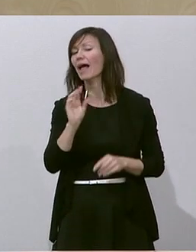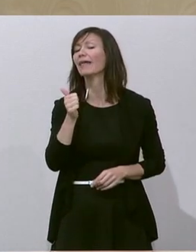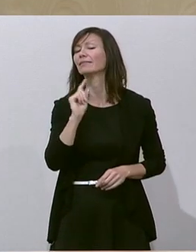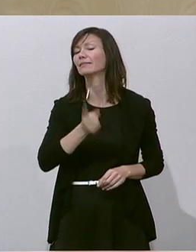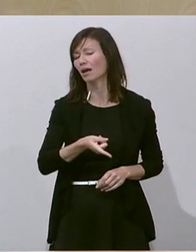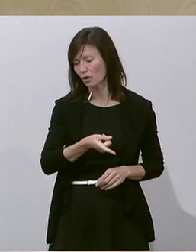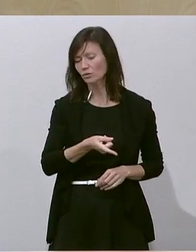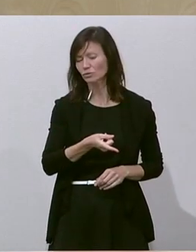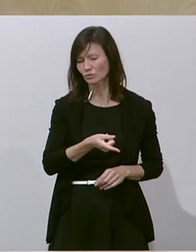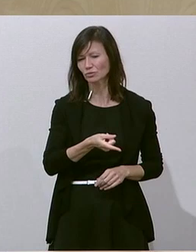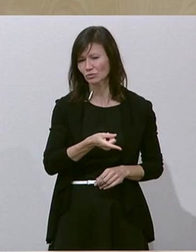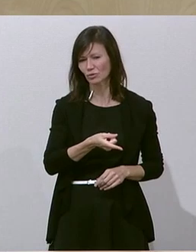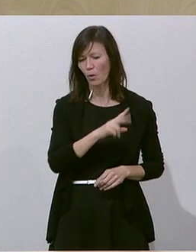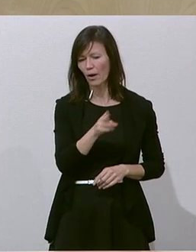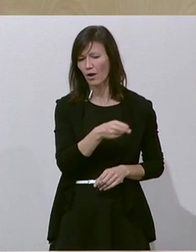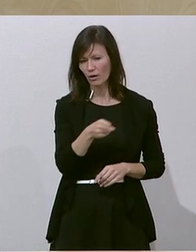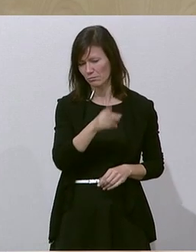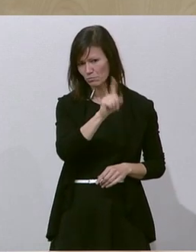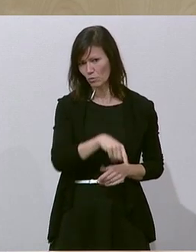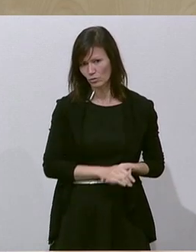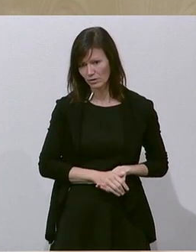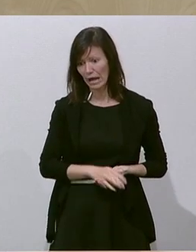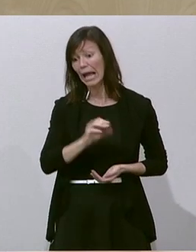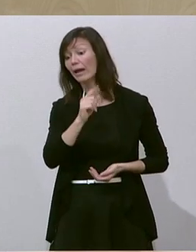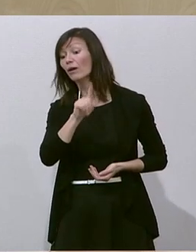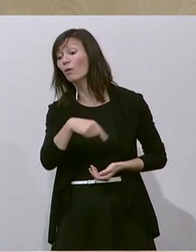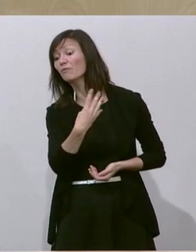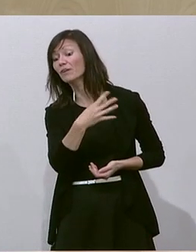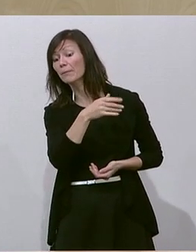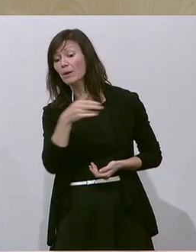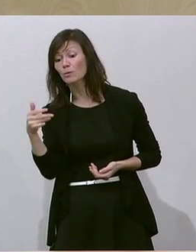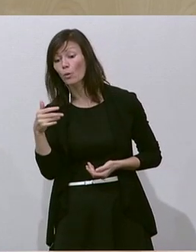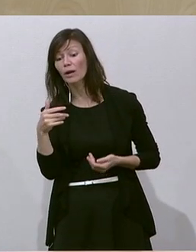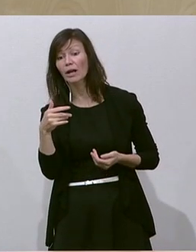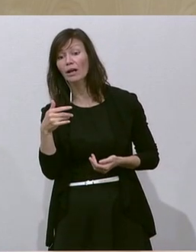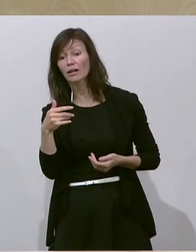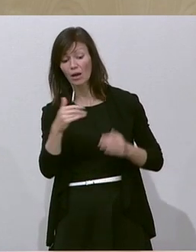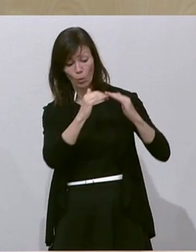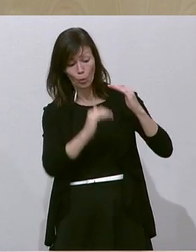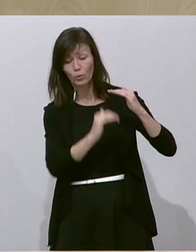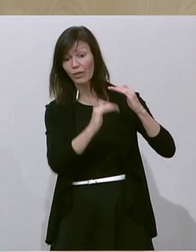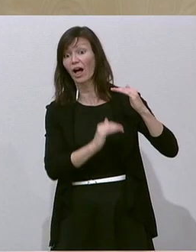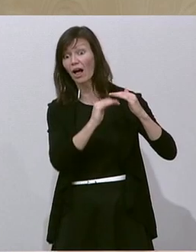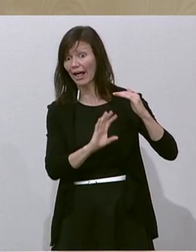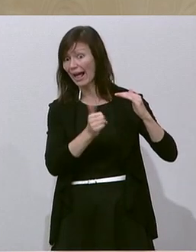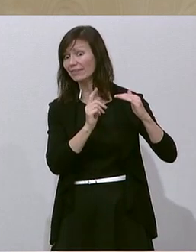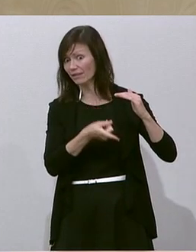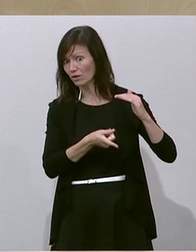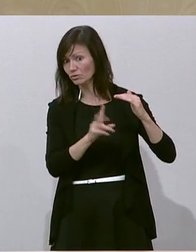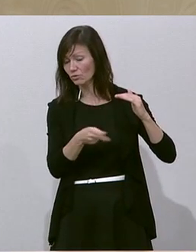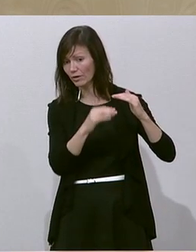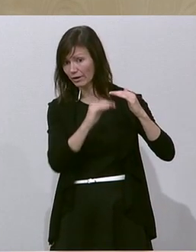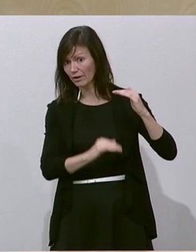1,4 Millionen Mindestpensionisten unter 1.000 Euro Pension im Monat, kann man es den